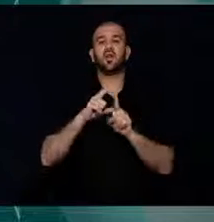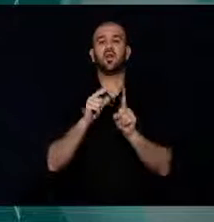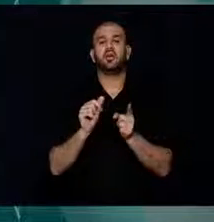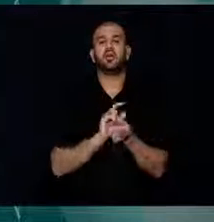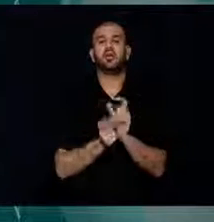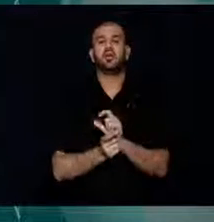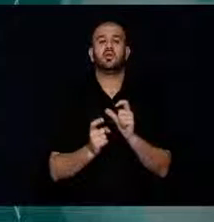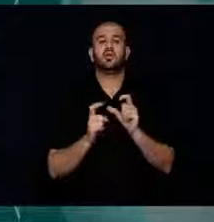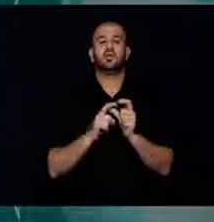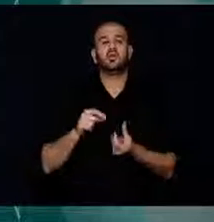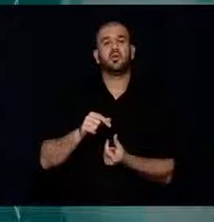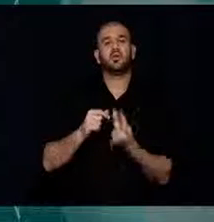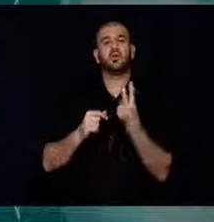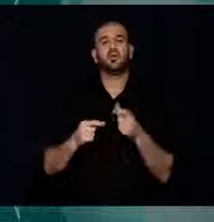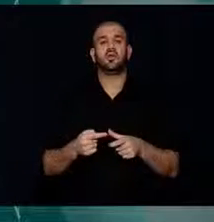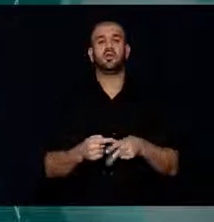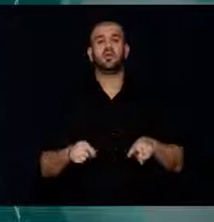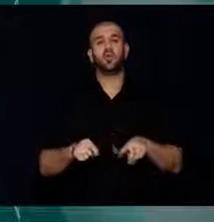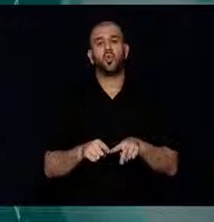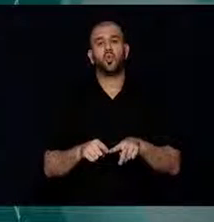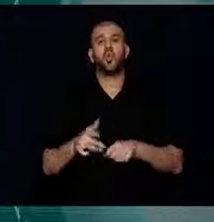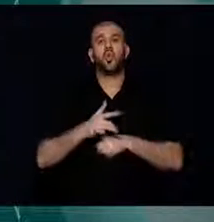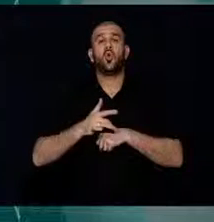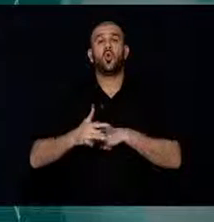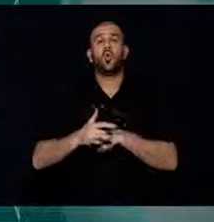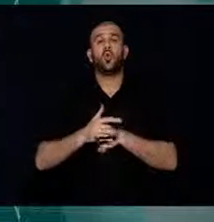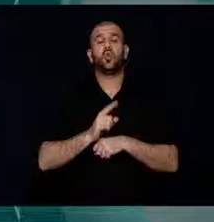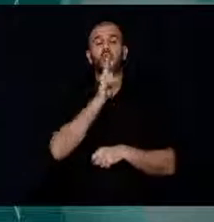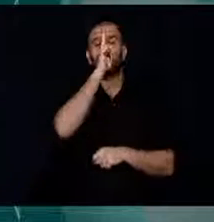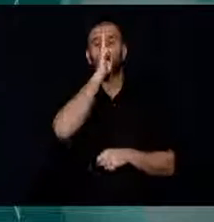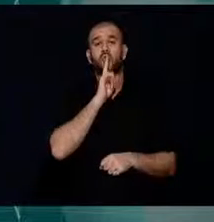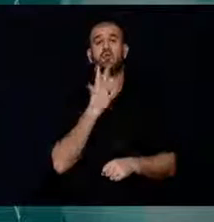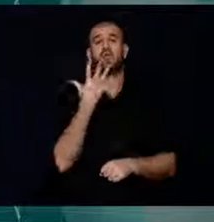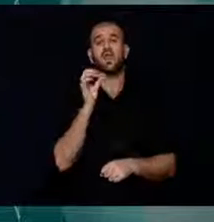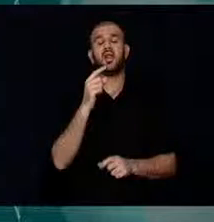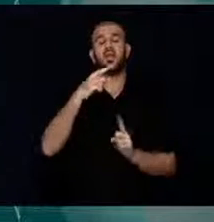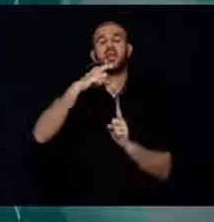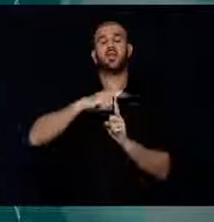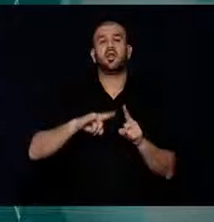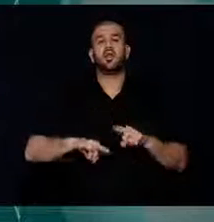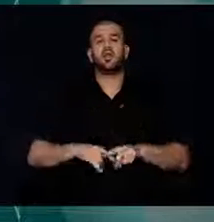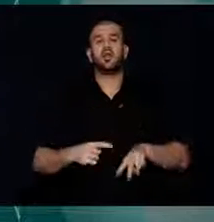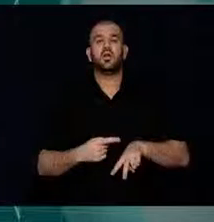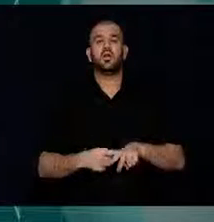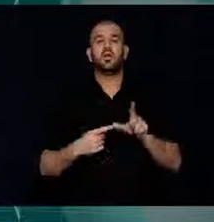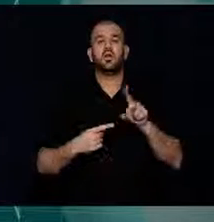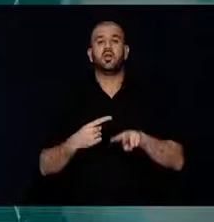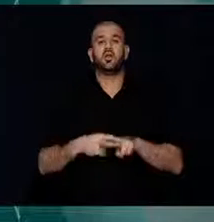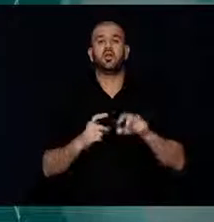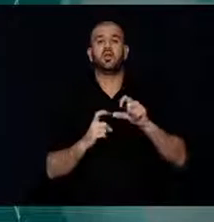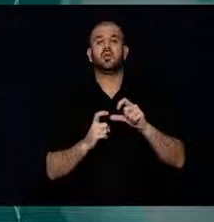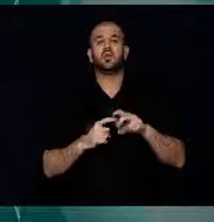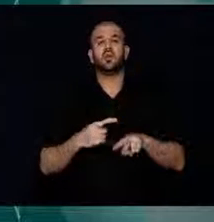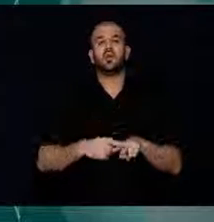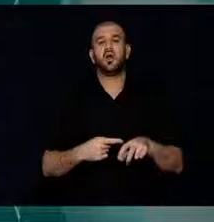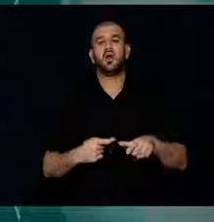hastası olduğunu, bu kişilerin hepsinin düzenli kan aldığını ve